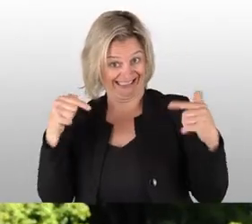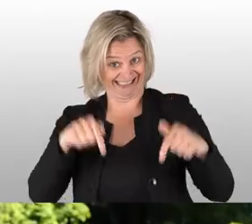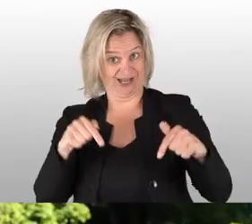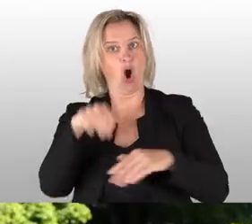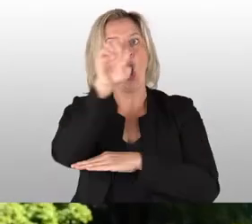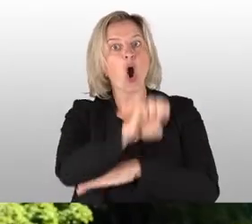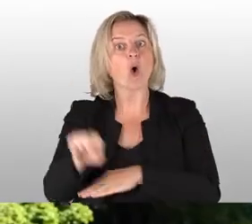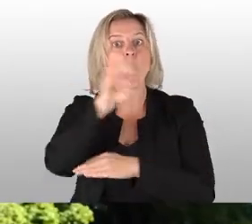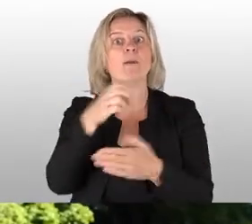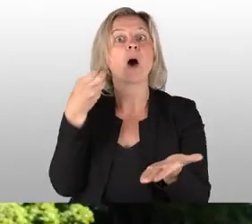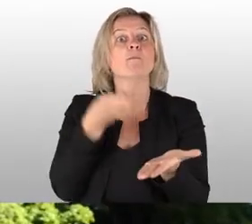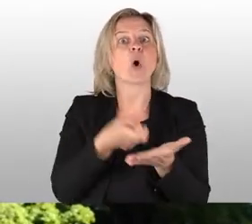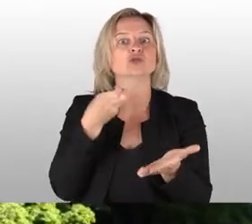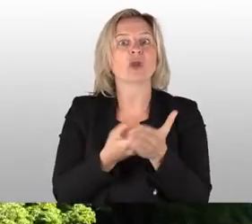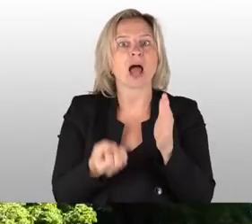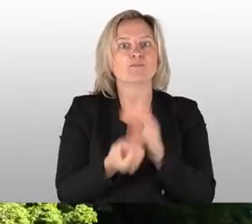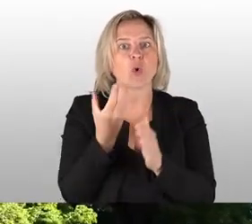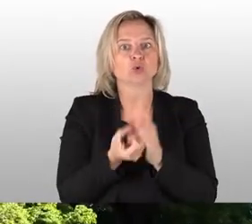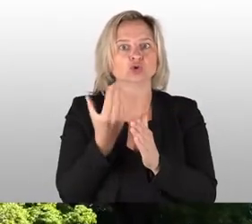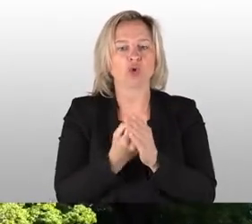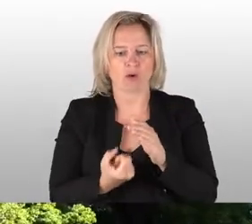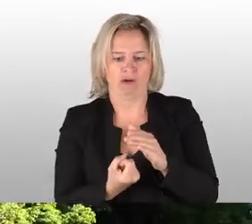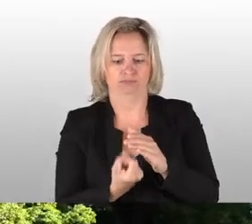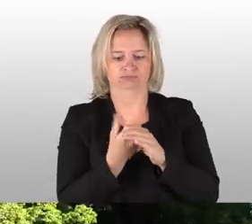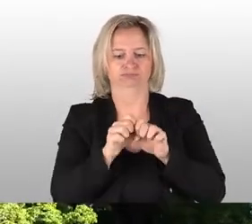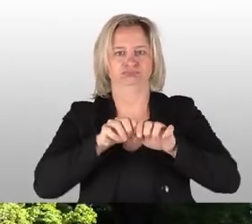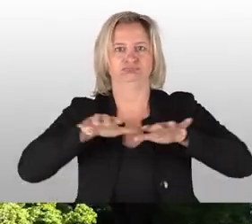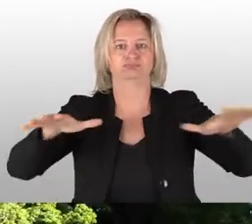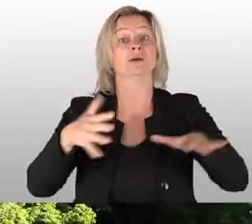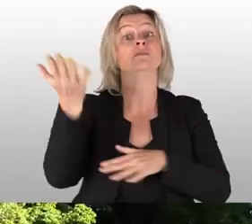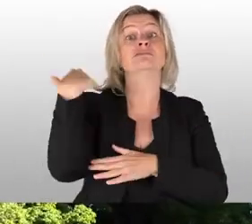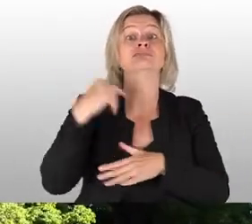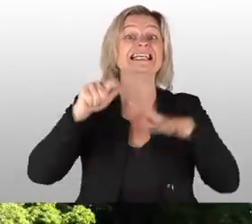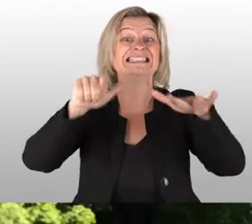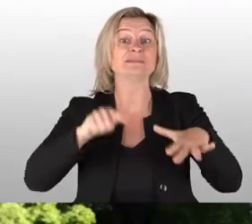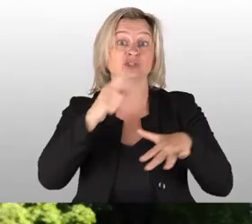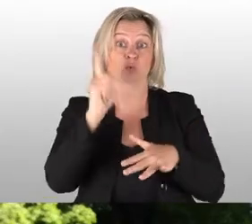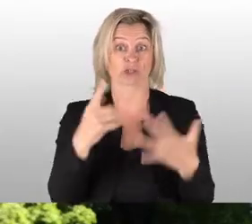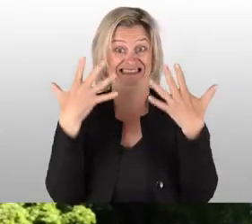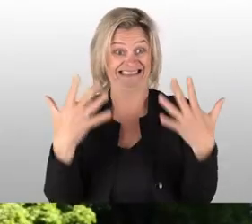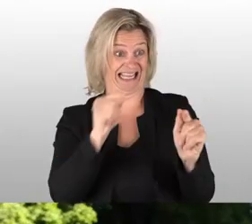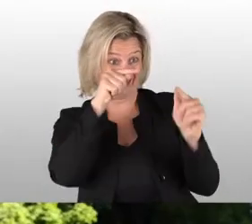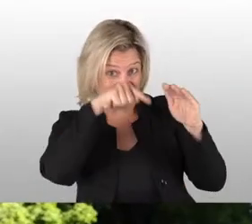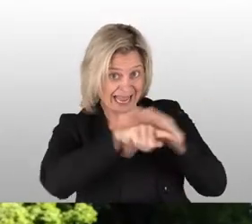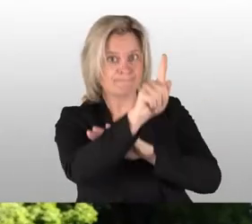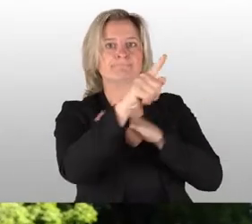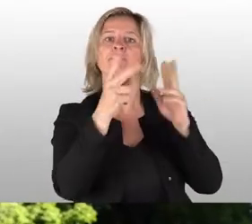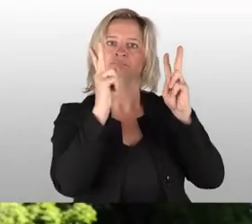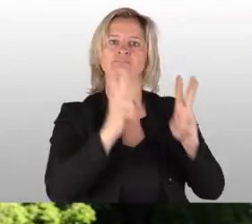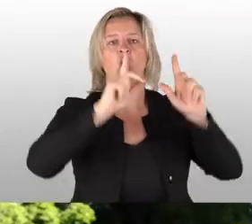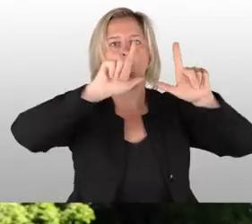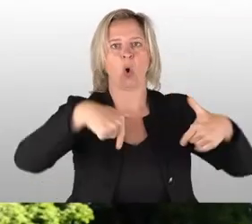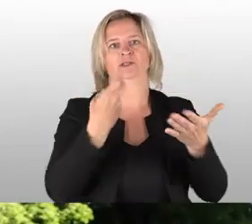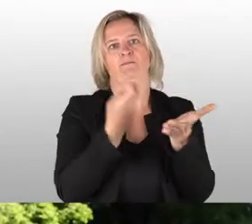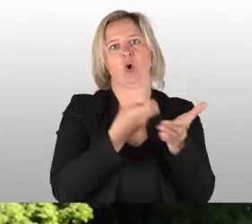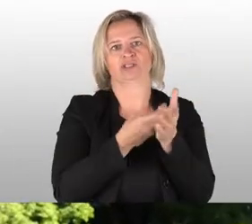Porzellanproduktion gemacht. In diesem Schloss wurde 1710 die Porzellanmanufaktur eröffnet. 150 Jahre